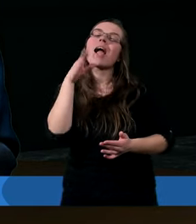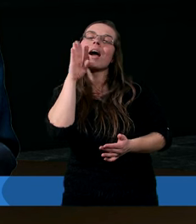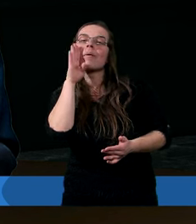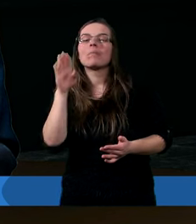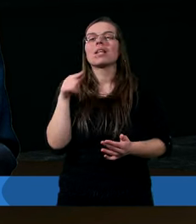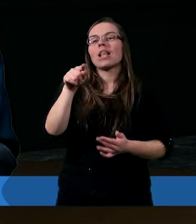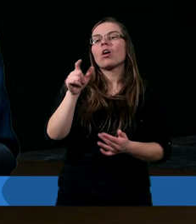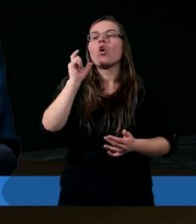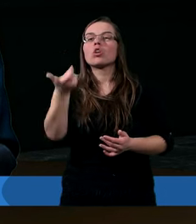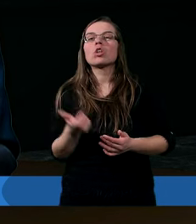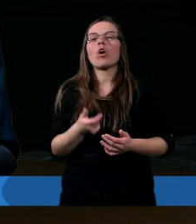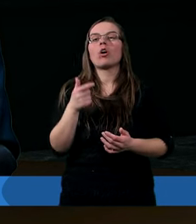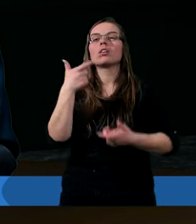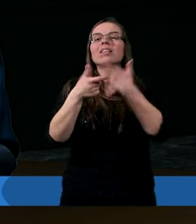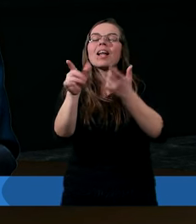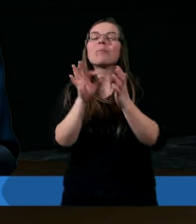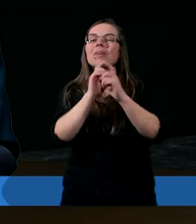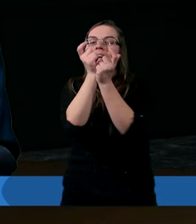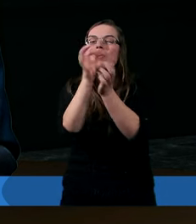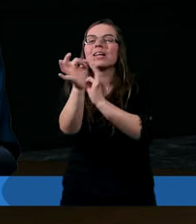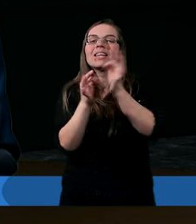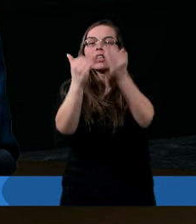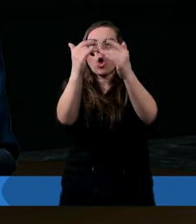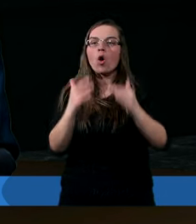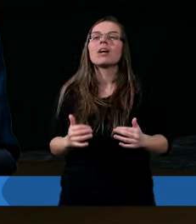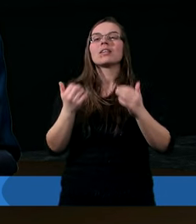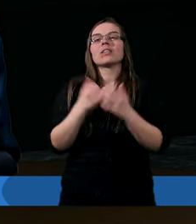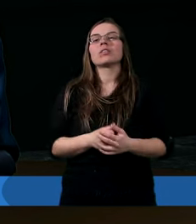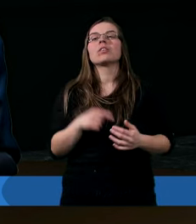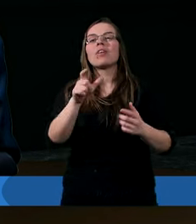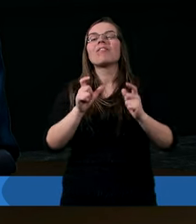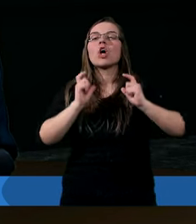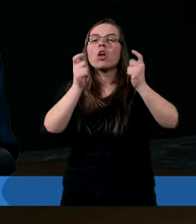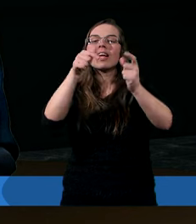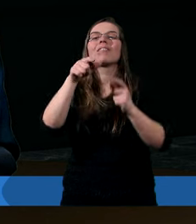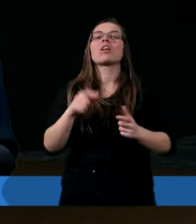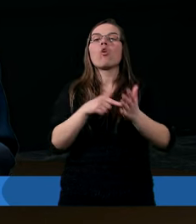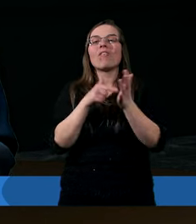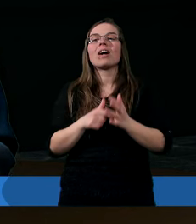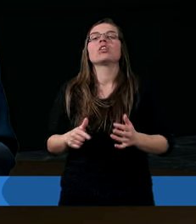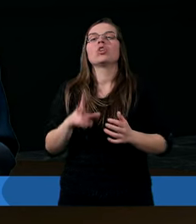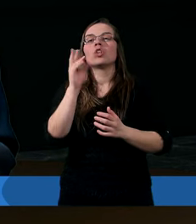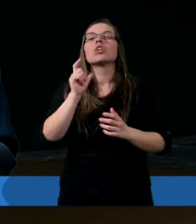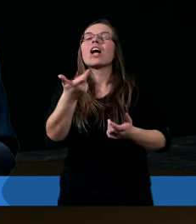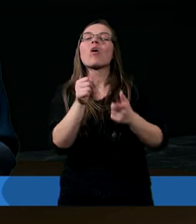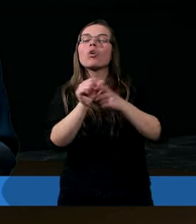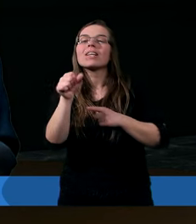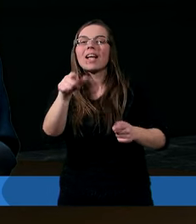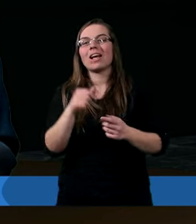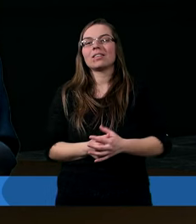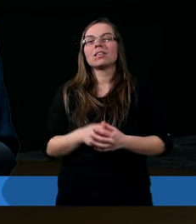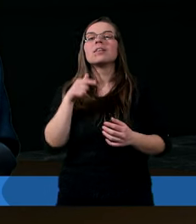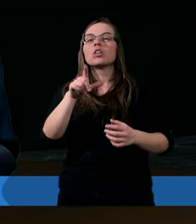tego, co dzieje się dalej w historii. Otwarcie pieczęci w konsekwencji właśnie tego, że Jezus jest przyjęty.